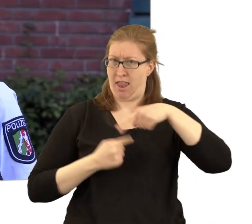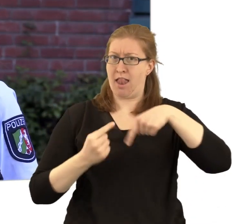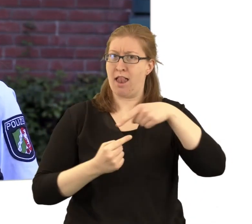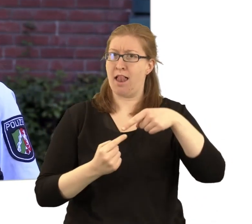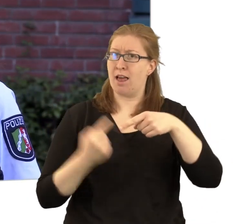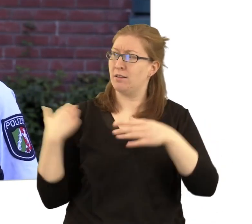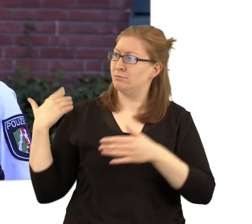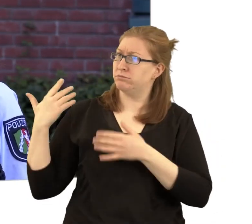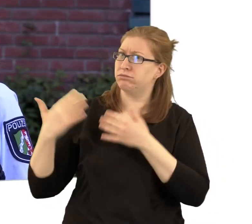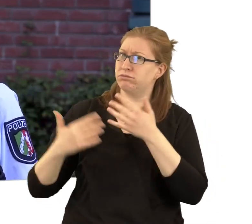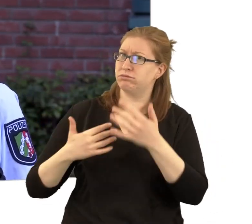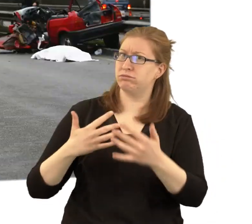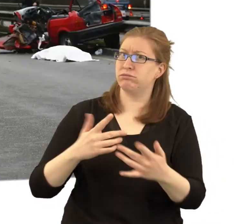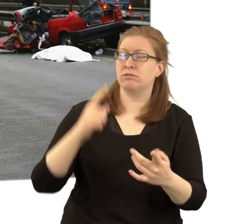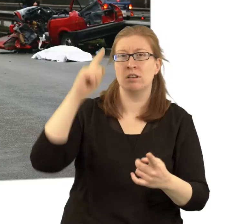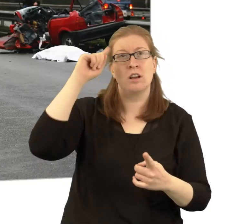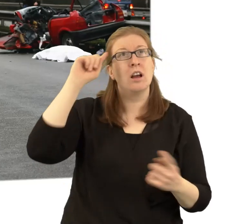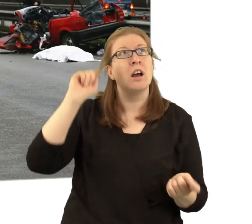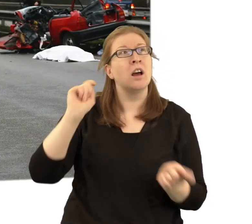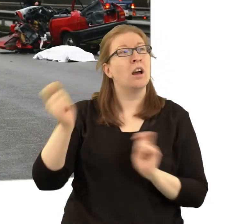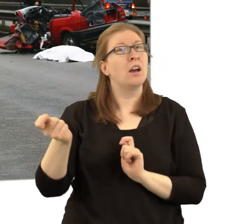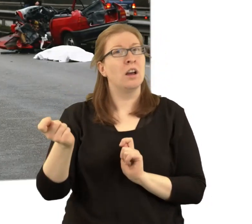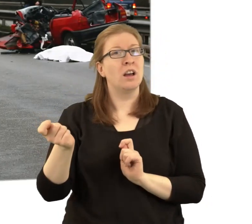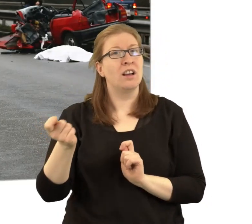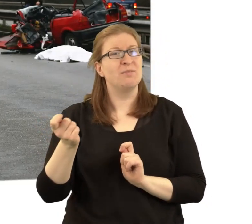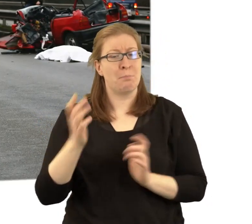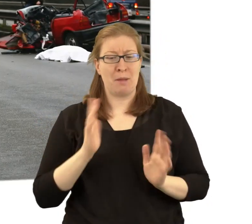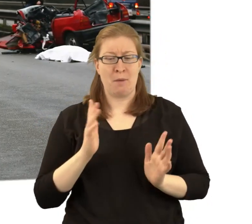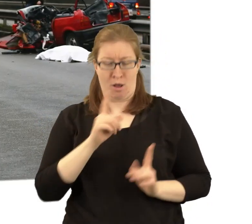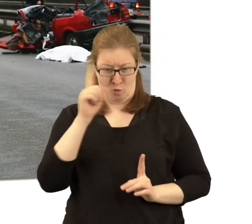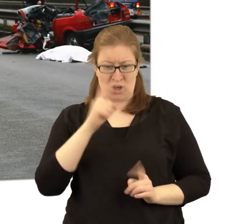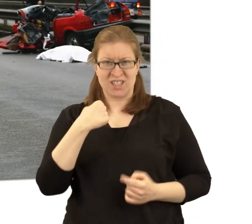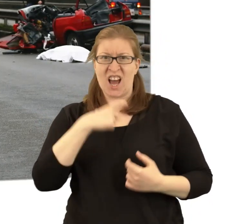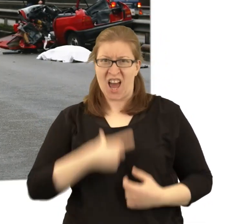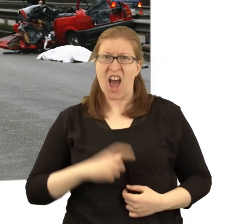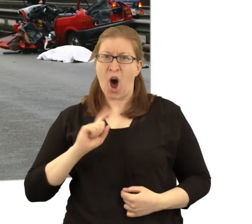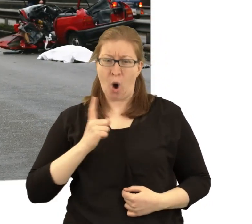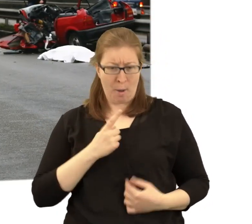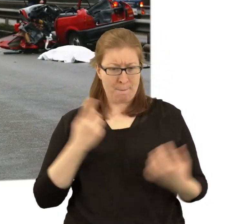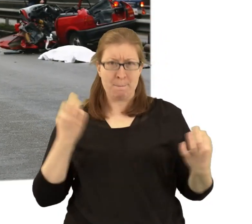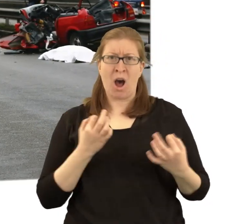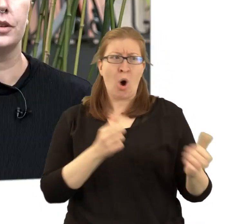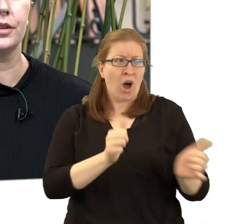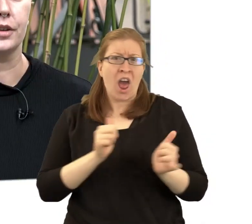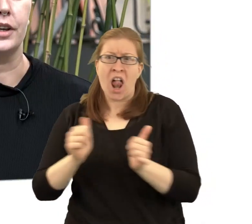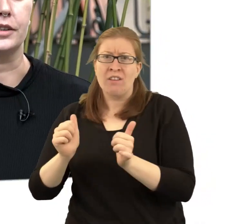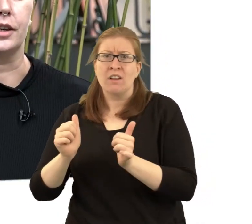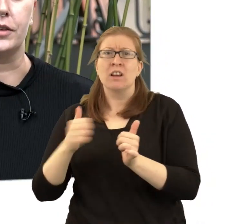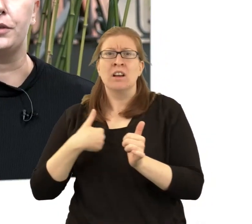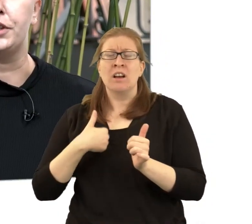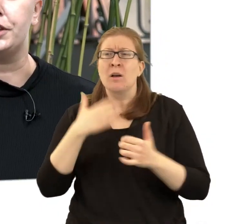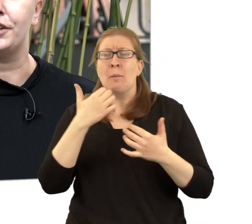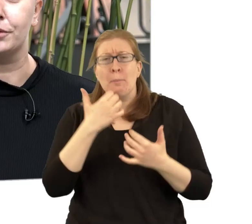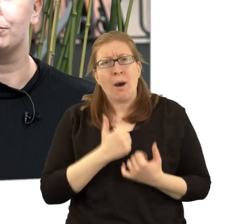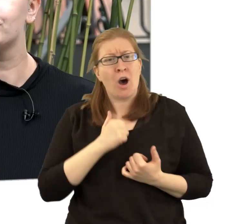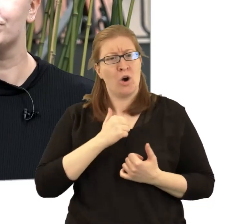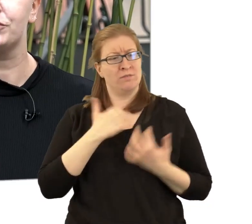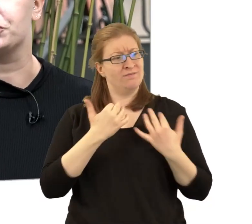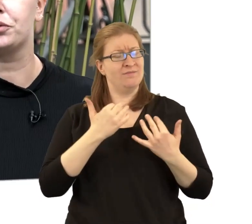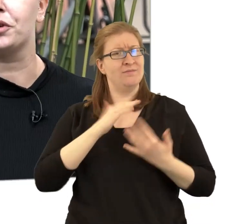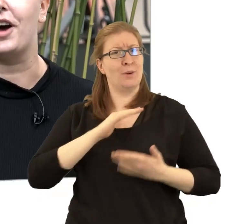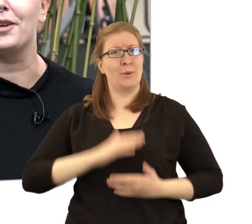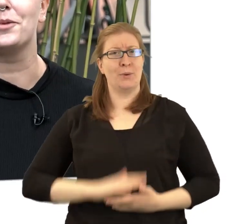hat, dass auch die Beamten sagen, ich brauche da mal jemanden, der mir zuhört. Es ist einfach sehr wichtig,